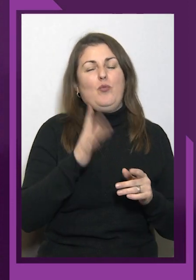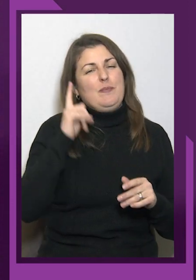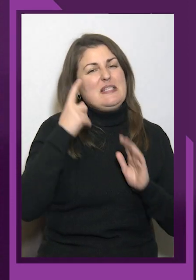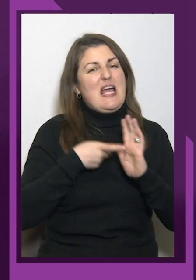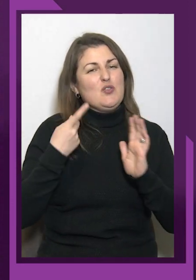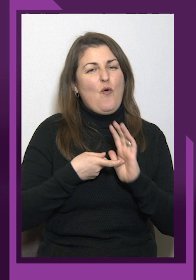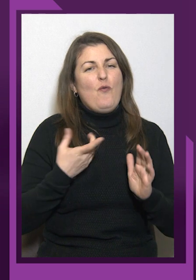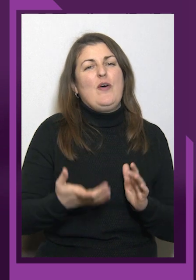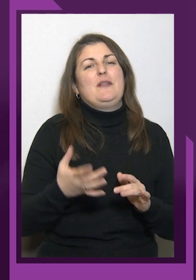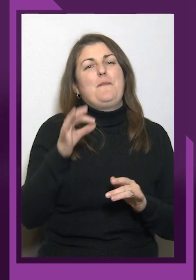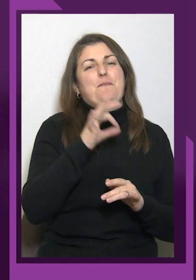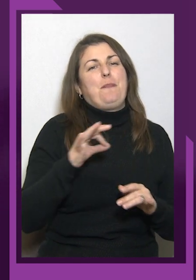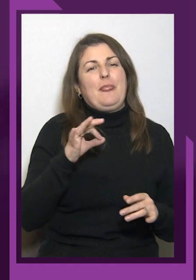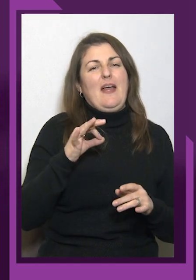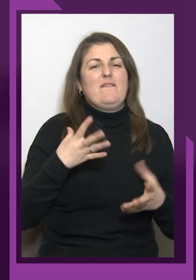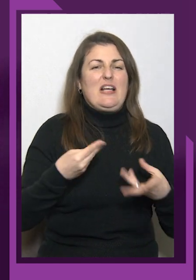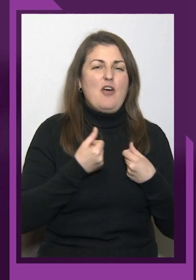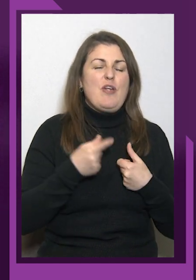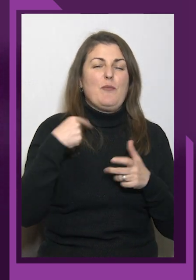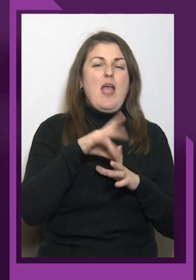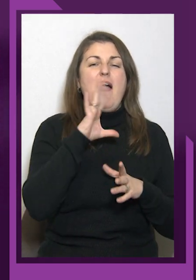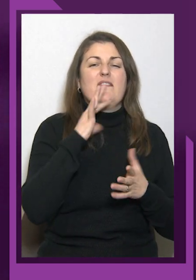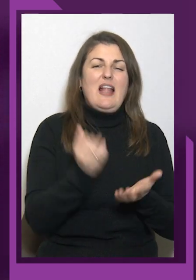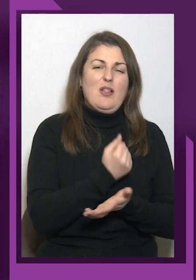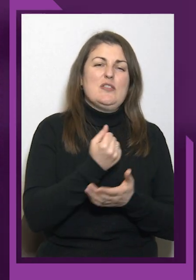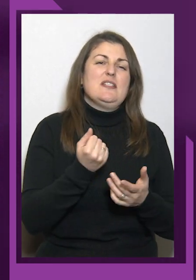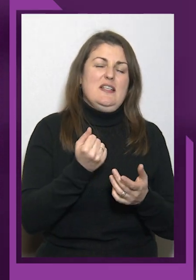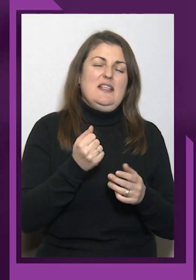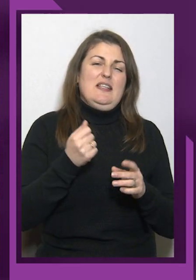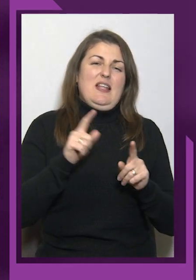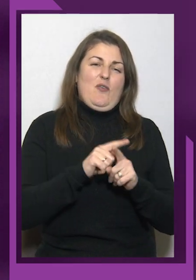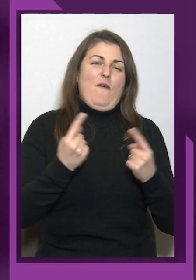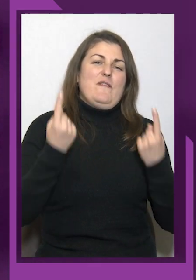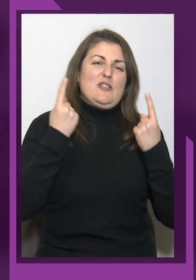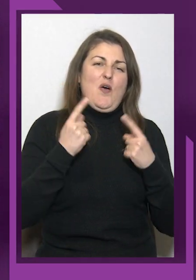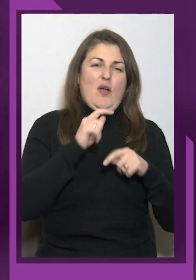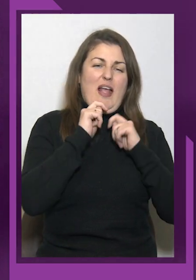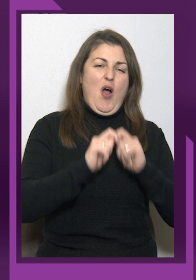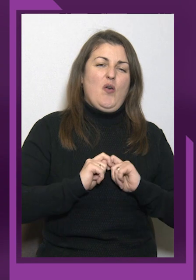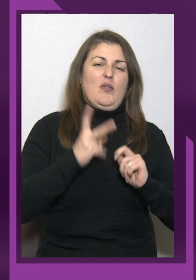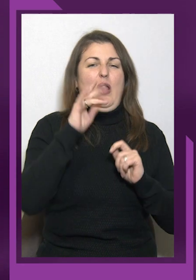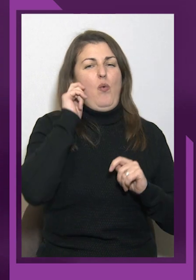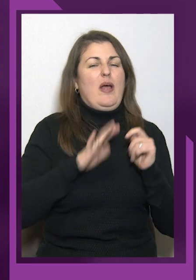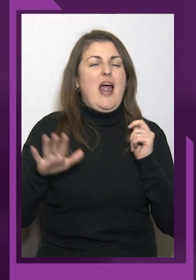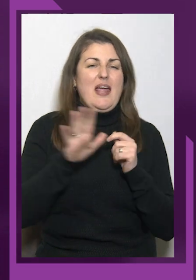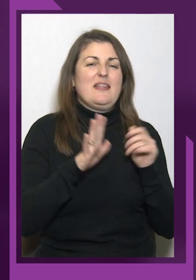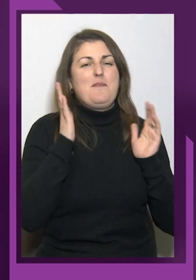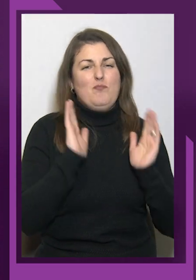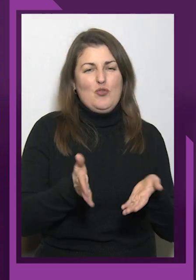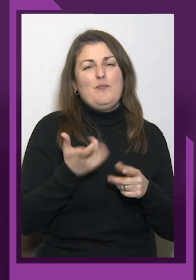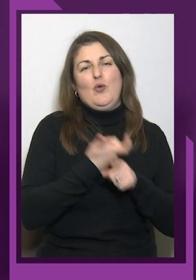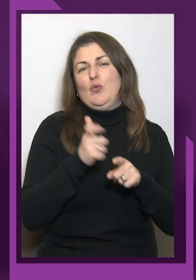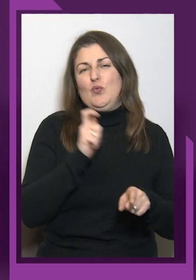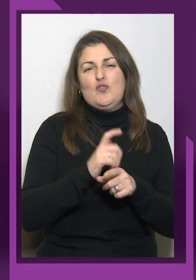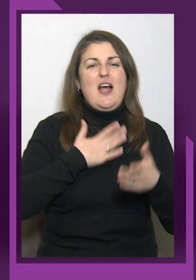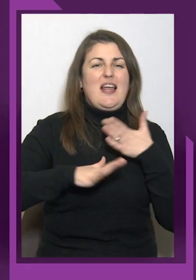здобути таку високу нагороду для України. І будемо дуже раді бачити Наталю в нашому ефірі. Отож,